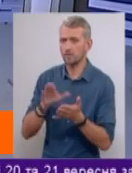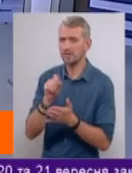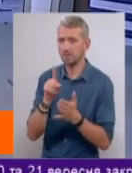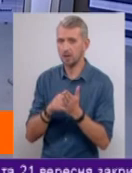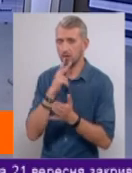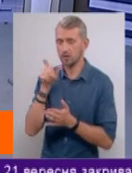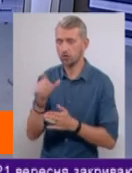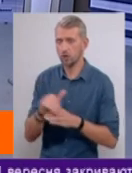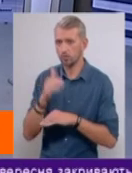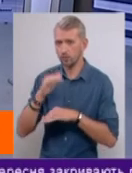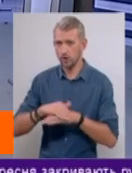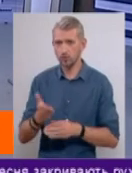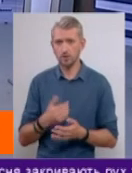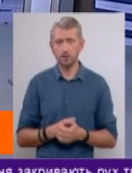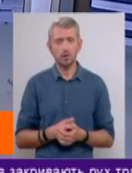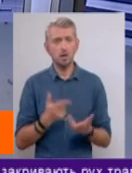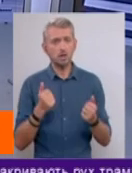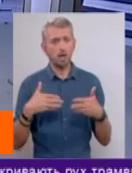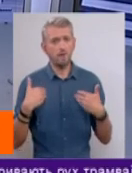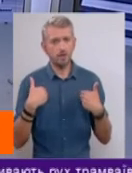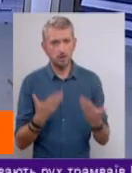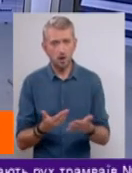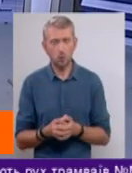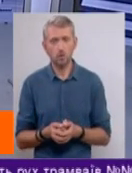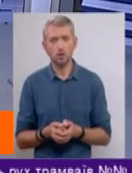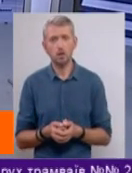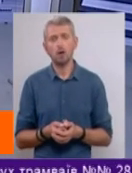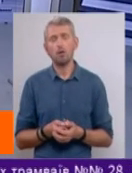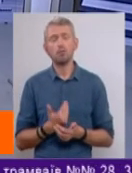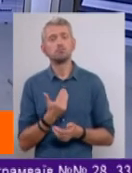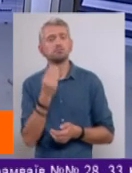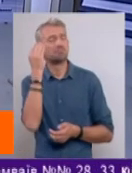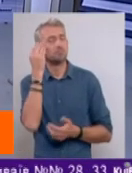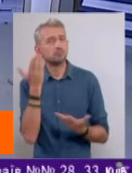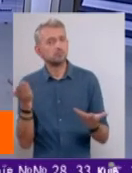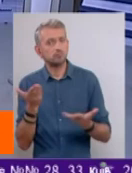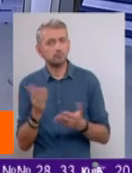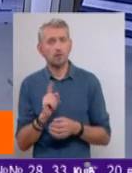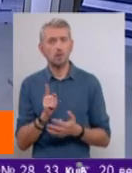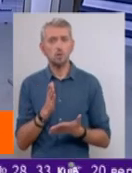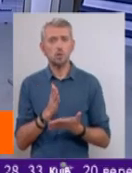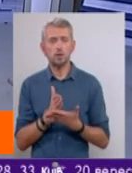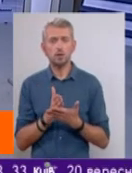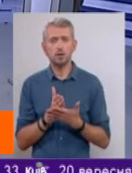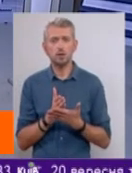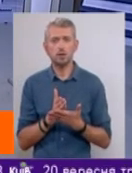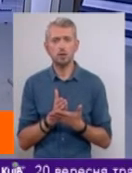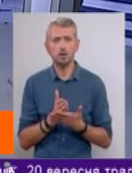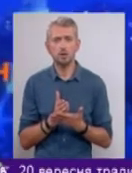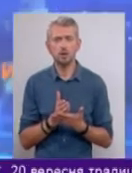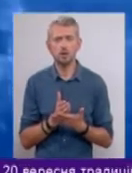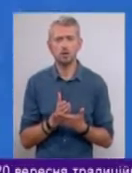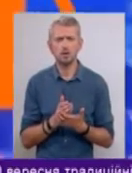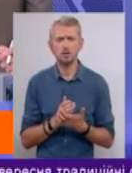глядача. Доброго вечора. Так, вітаю. Чи не знаєте вам, що є кілька основних причин, зокрема,